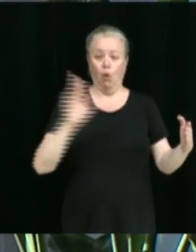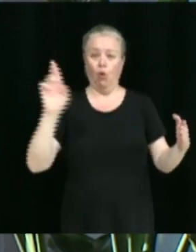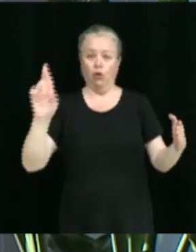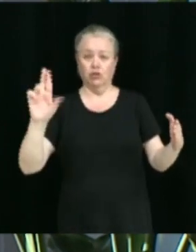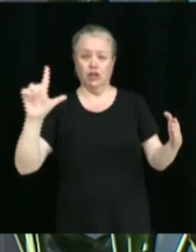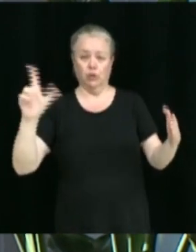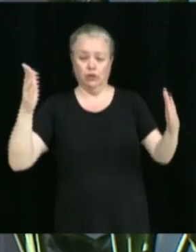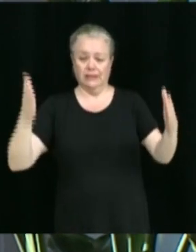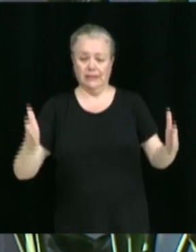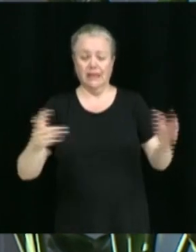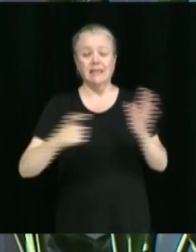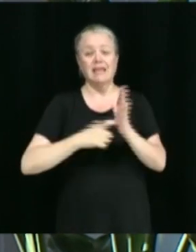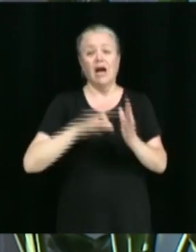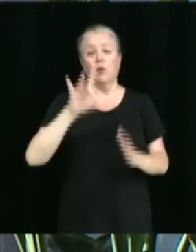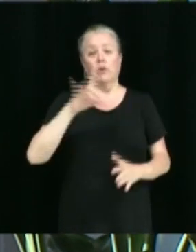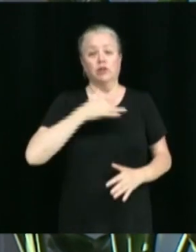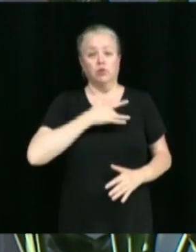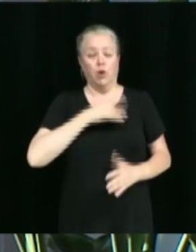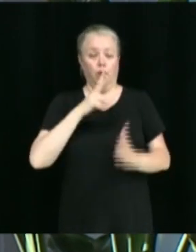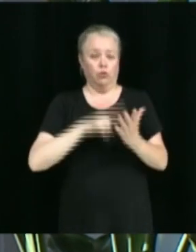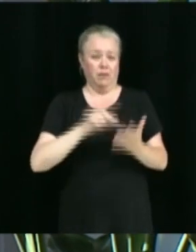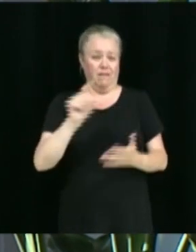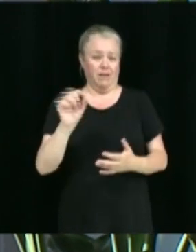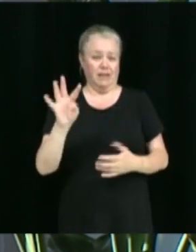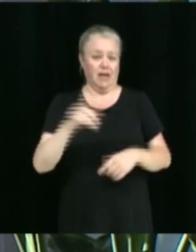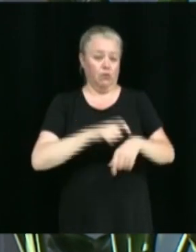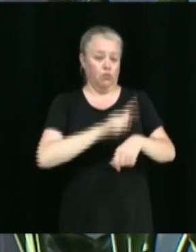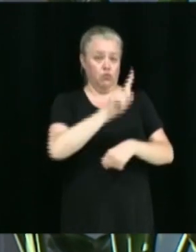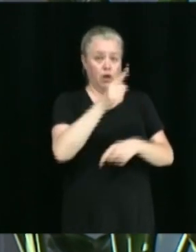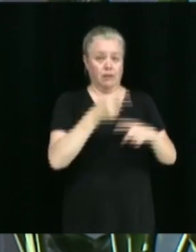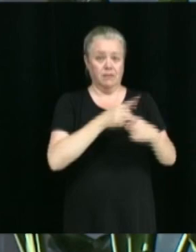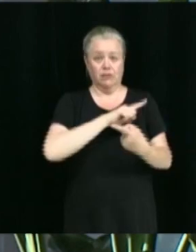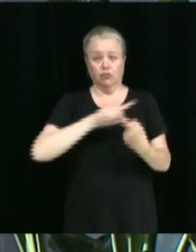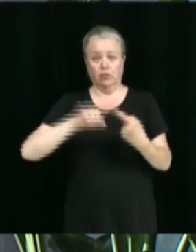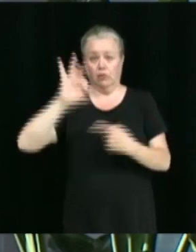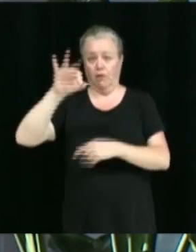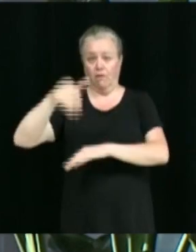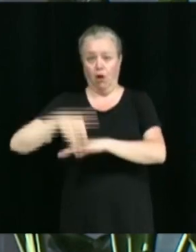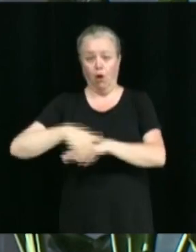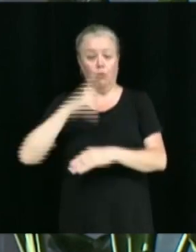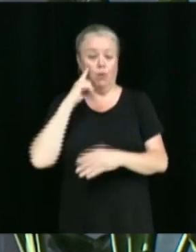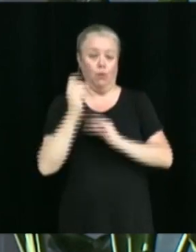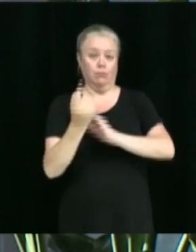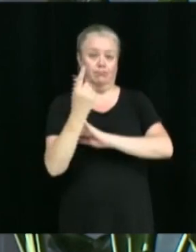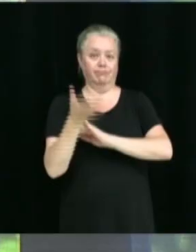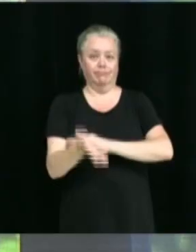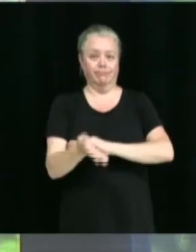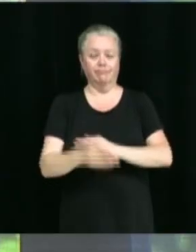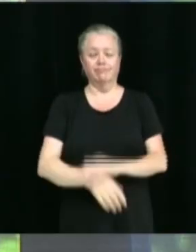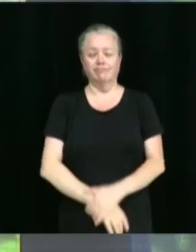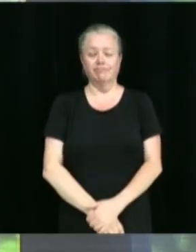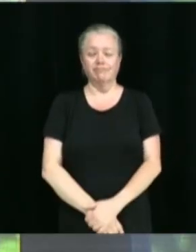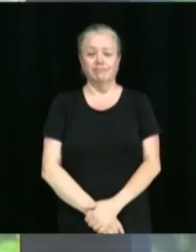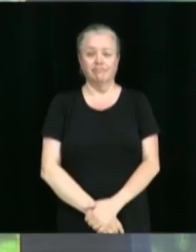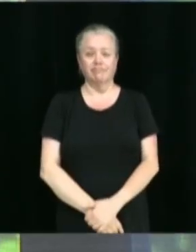8 juin 2024 de 13 h 30 à 21 h pour la tenue de cet événement. Super.